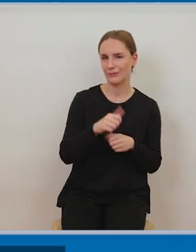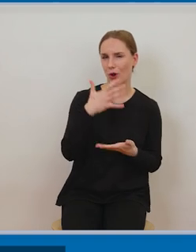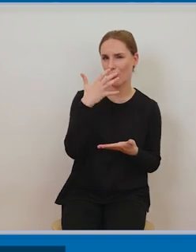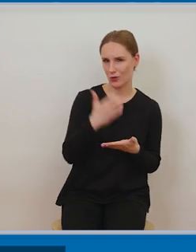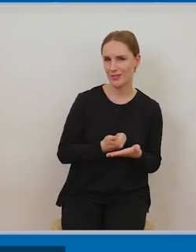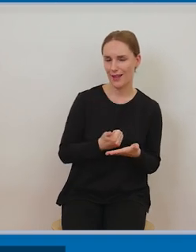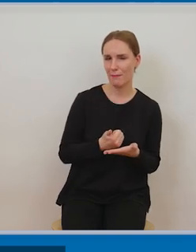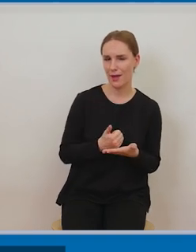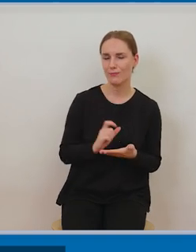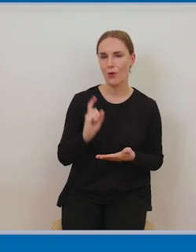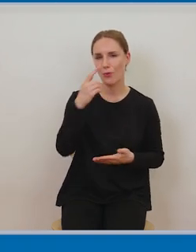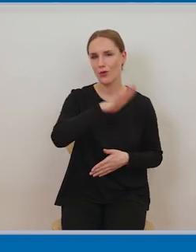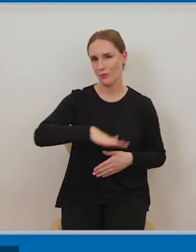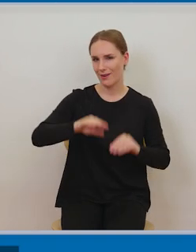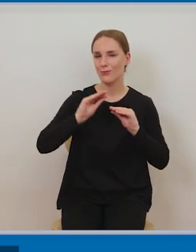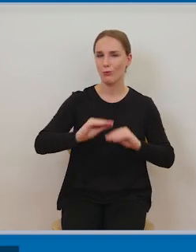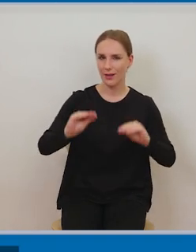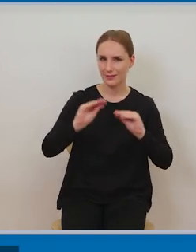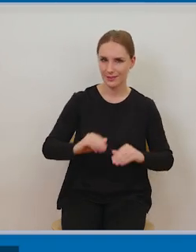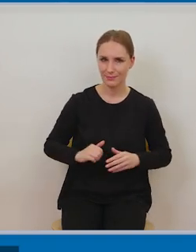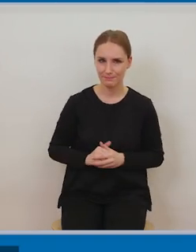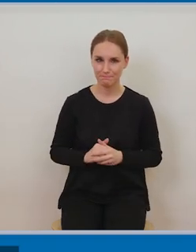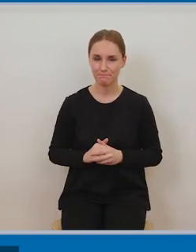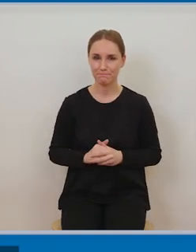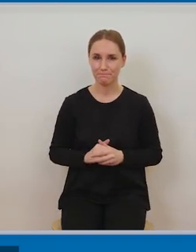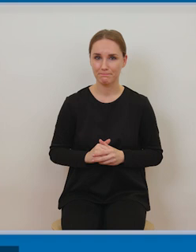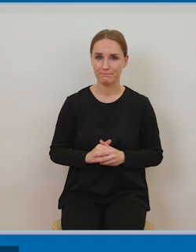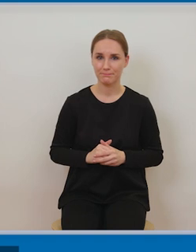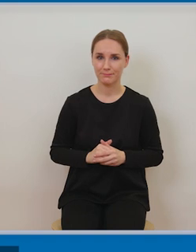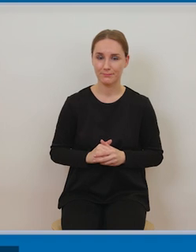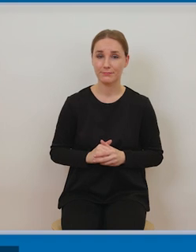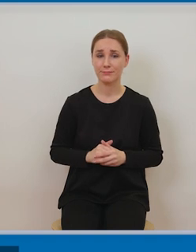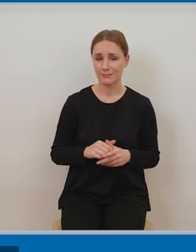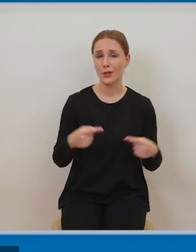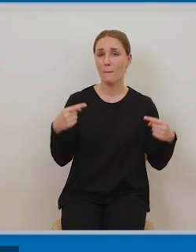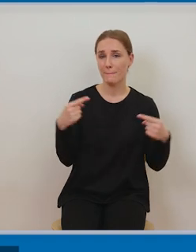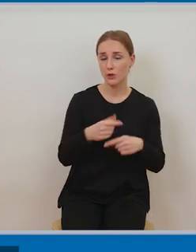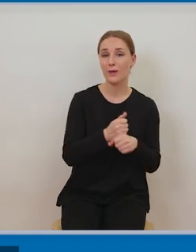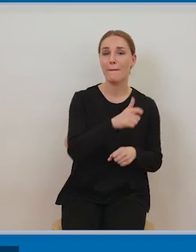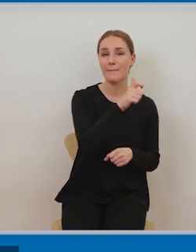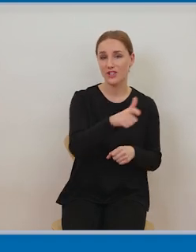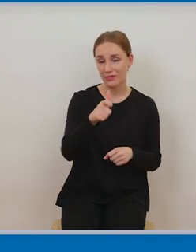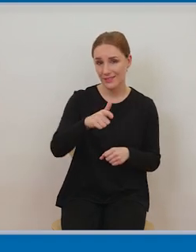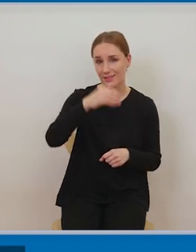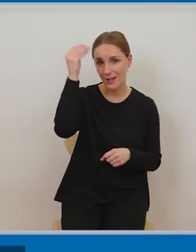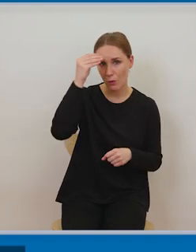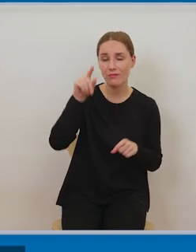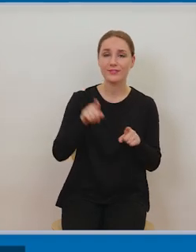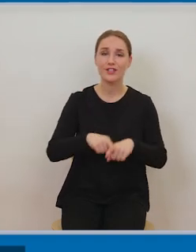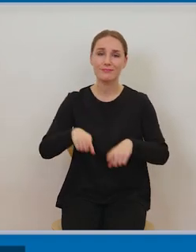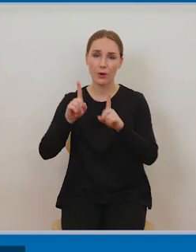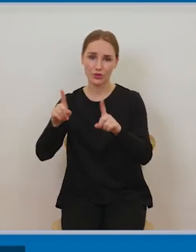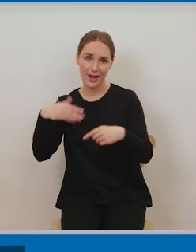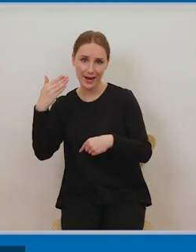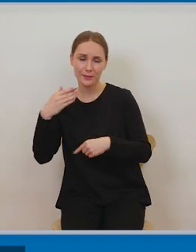różnego rodzaju prace zaliczeniowe prace magisterskie prace licencjackie to jest tak zwane prawo cytatu to jest